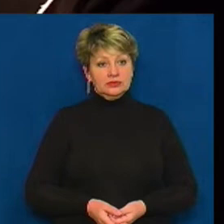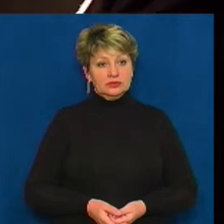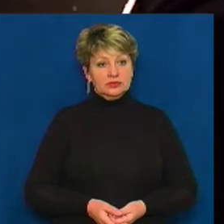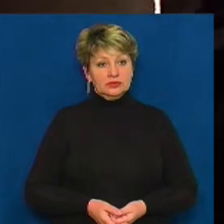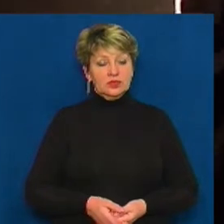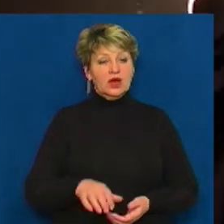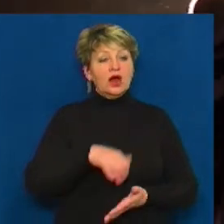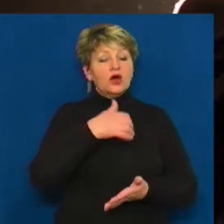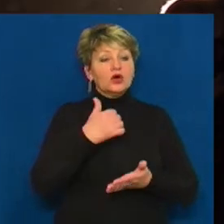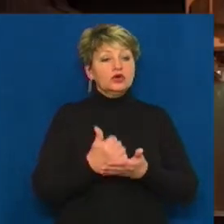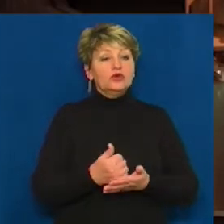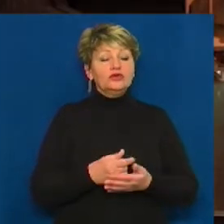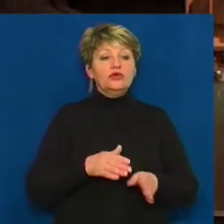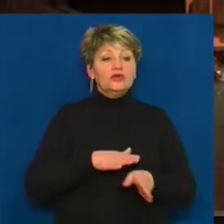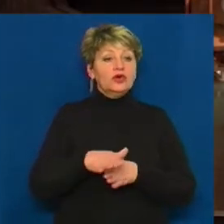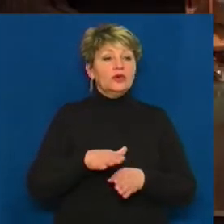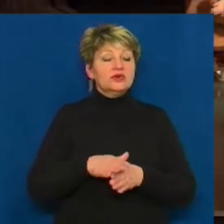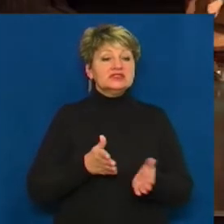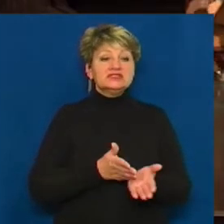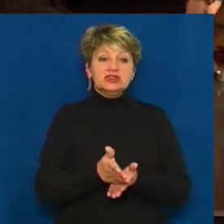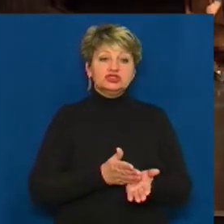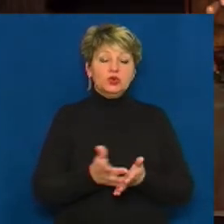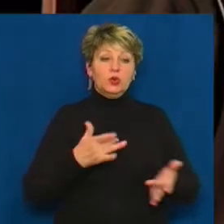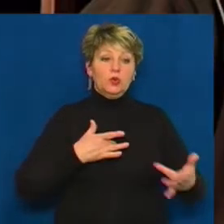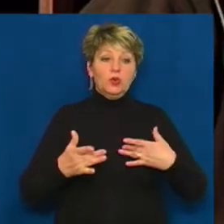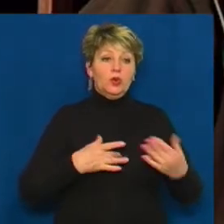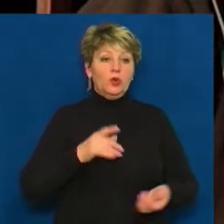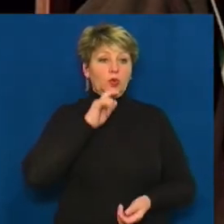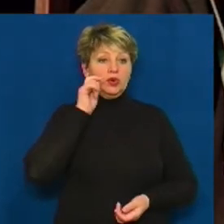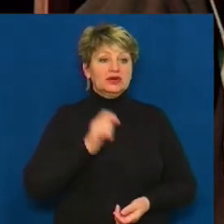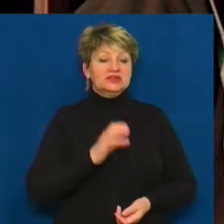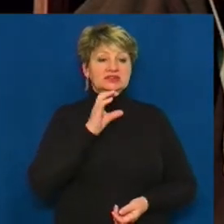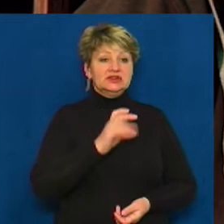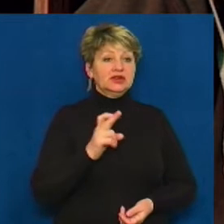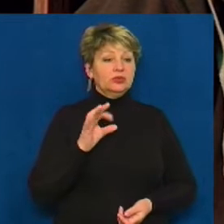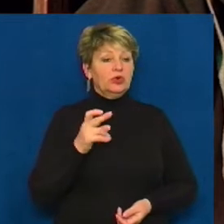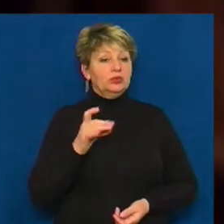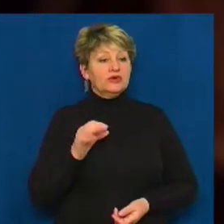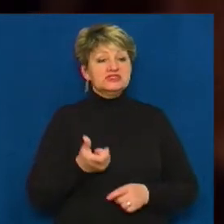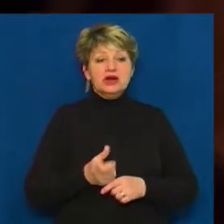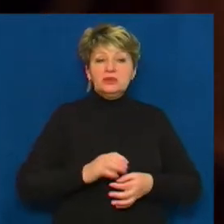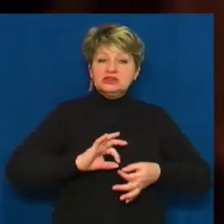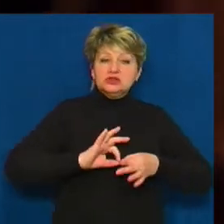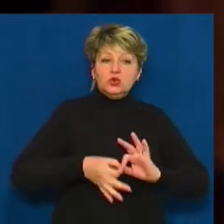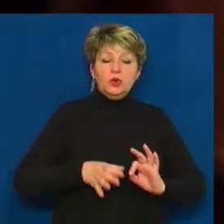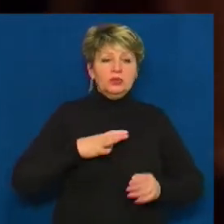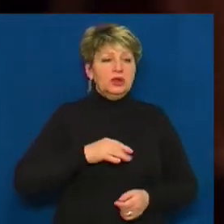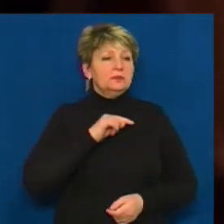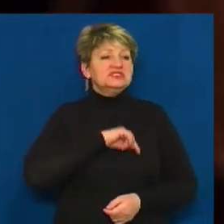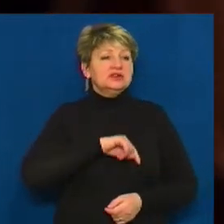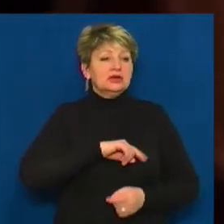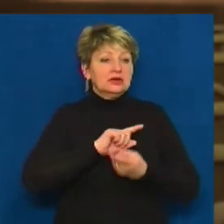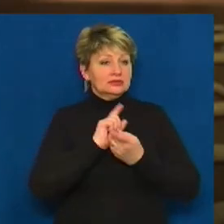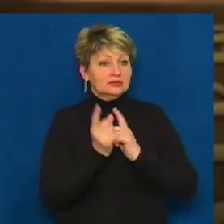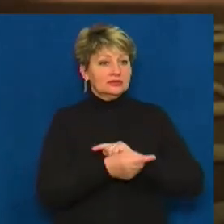Головну роль Андрія Чумака виконує заслужений артист України Сергій Бобров. Каже, найскладніше було б психологічно перевтілитися в